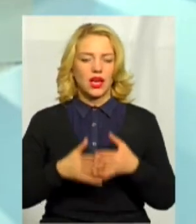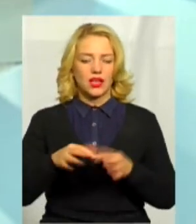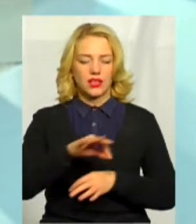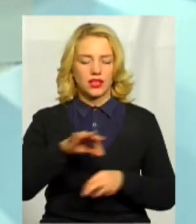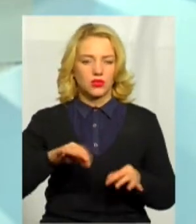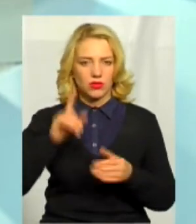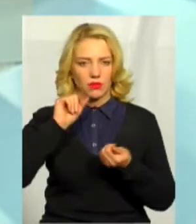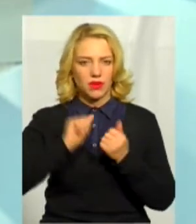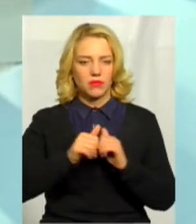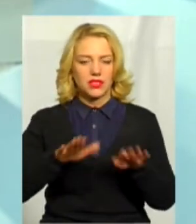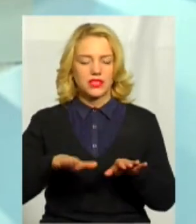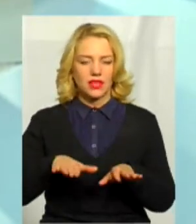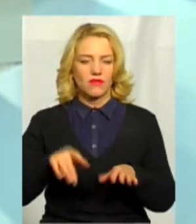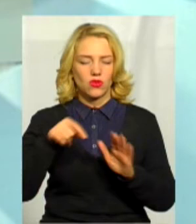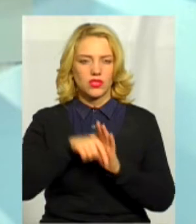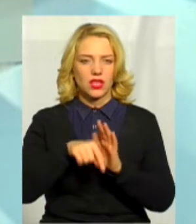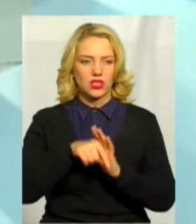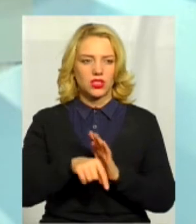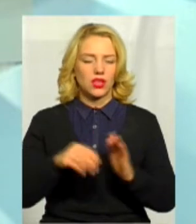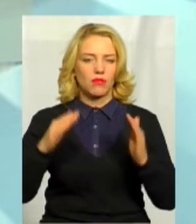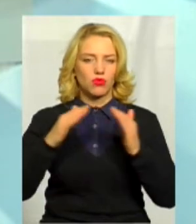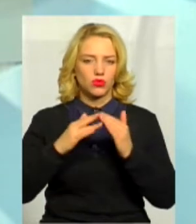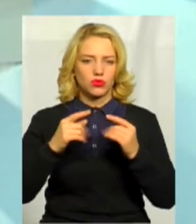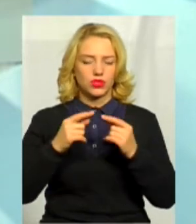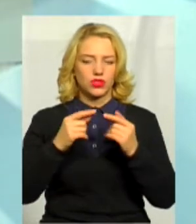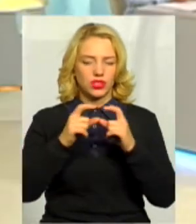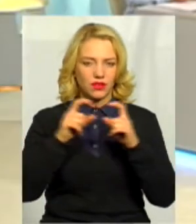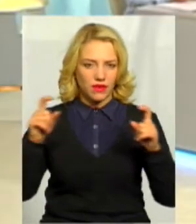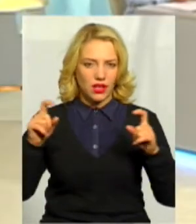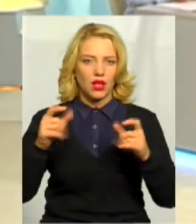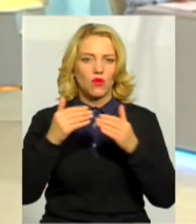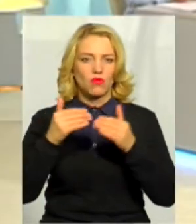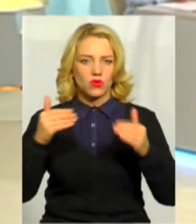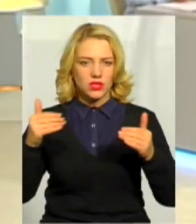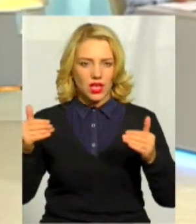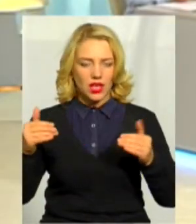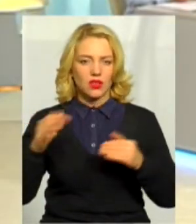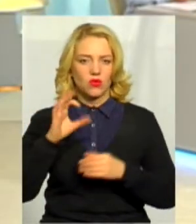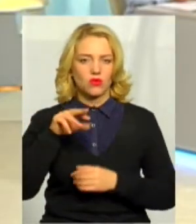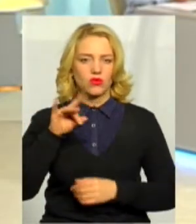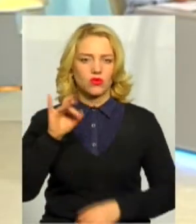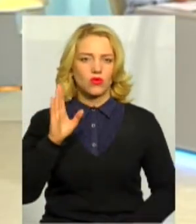місцевого значення, будівля музею Миколи Островського. Крім того,